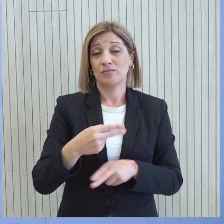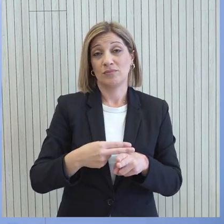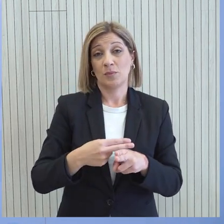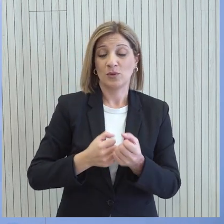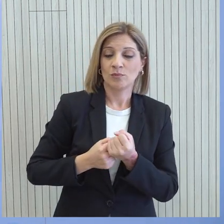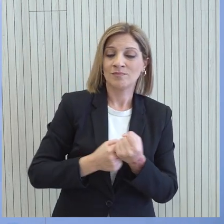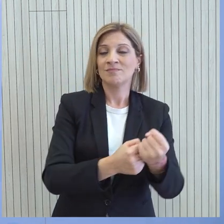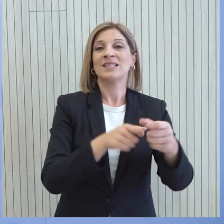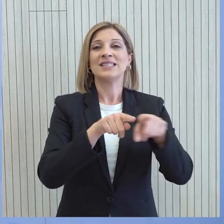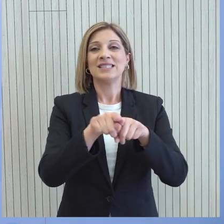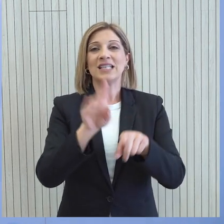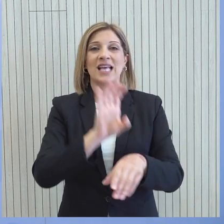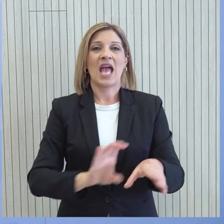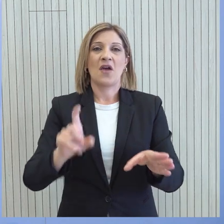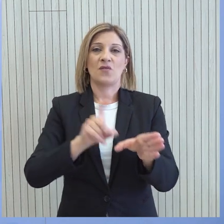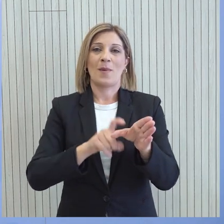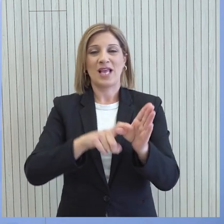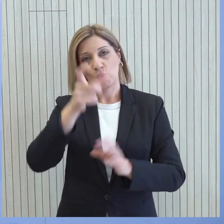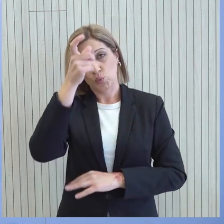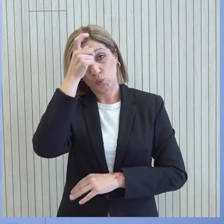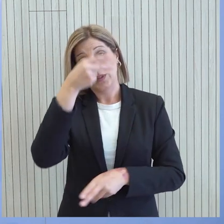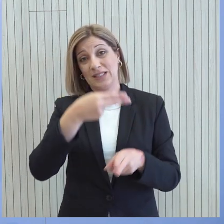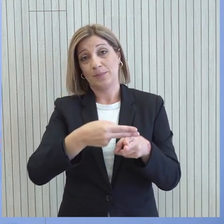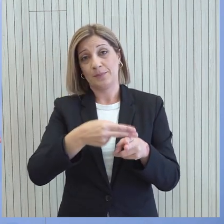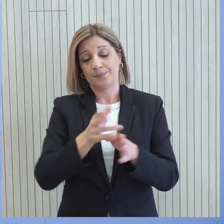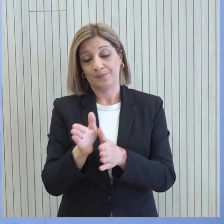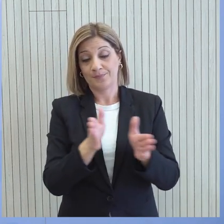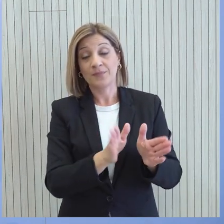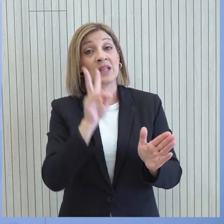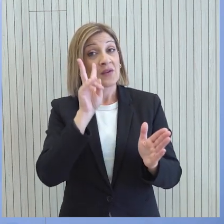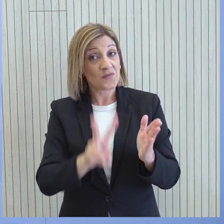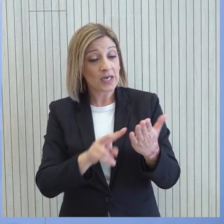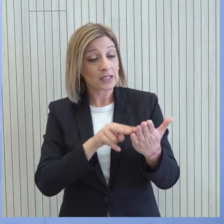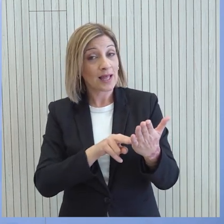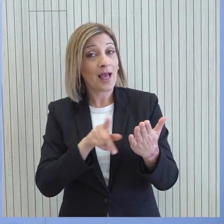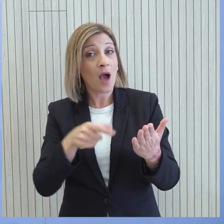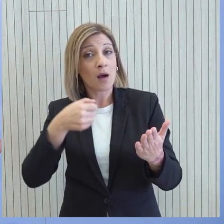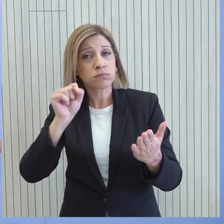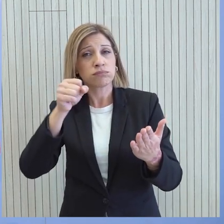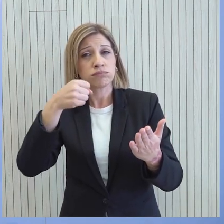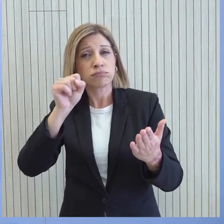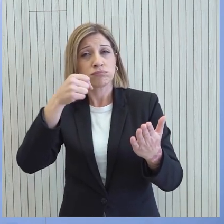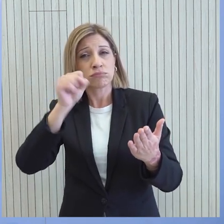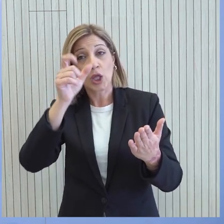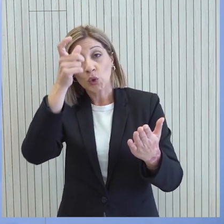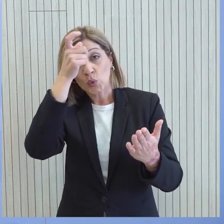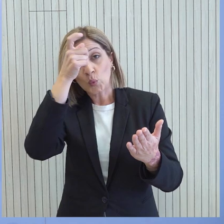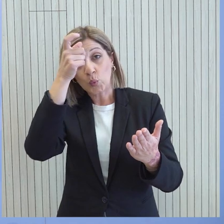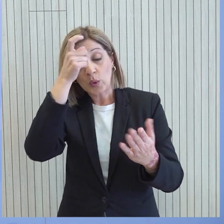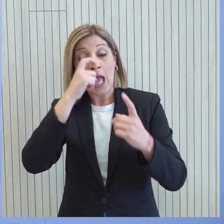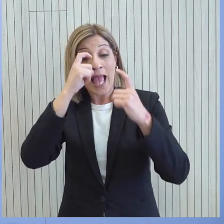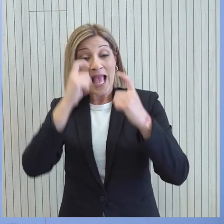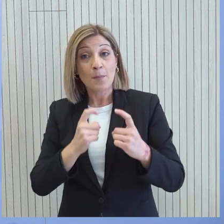ενίσχυση των σχέσεων Ευρωπαϊκής Ένωσης Τουρκίας. Με σαφήνια καταγράφεται η άρνηση της Τουρκίας για εφαρμογή των κυπρογενών της